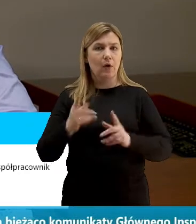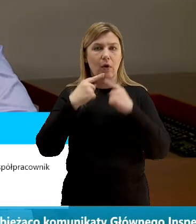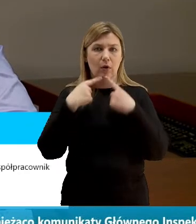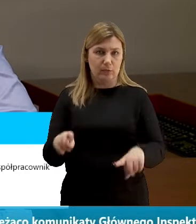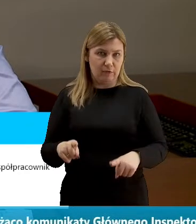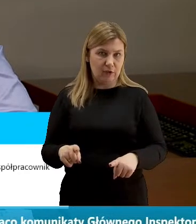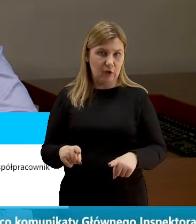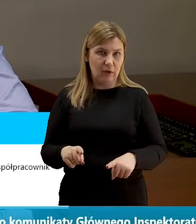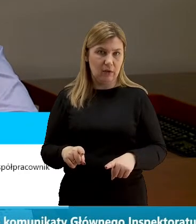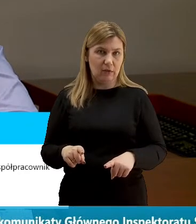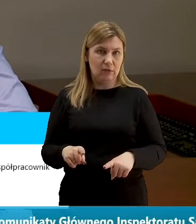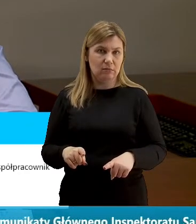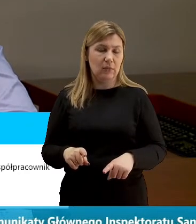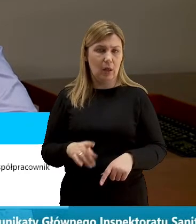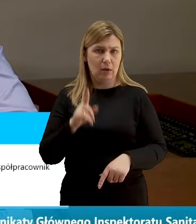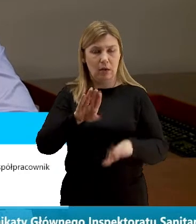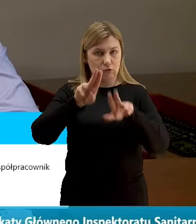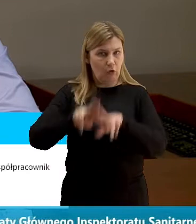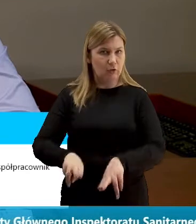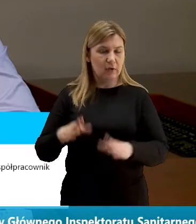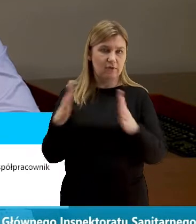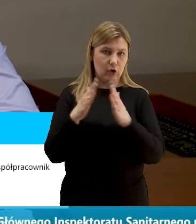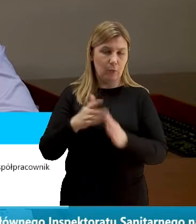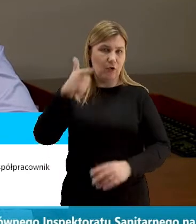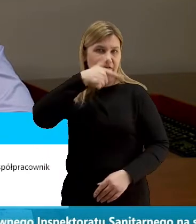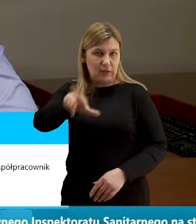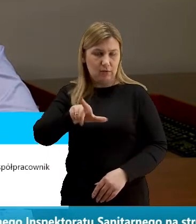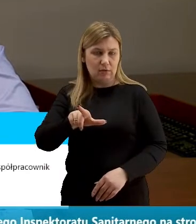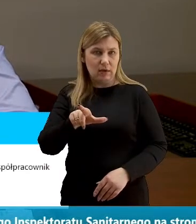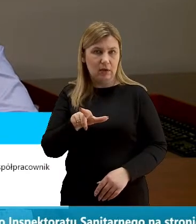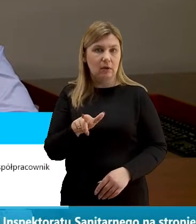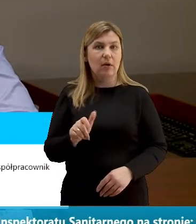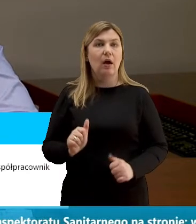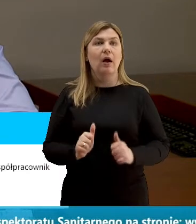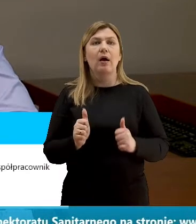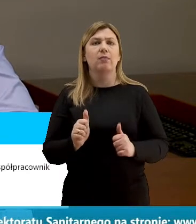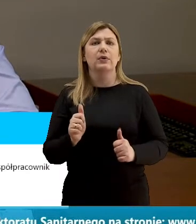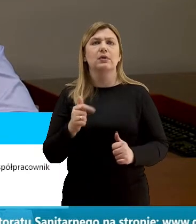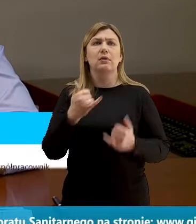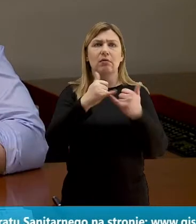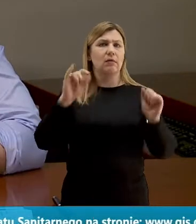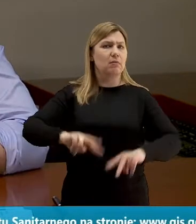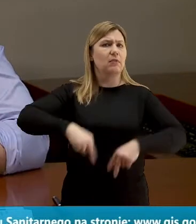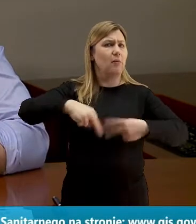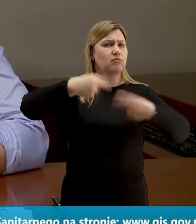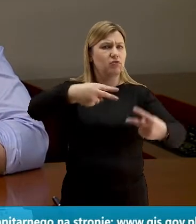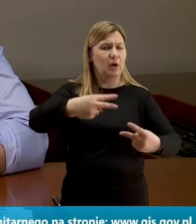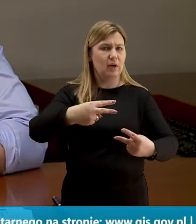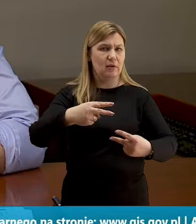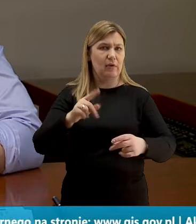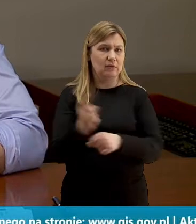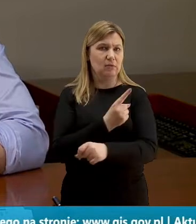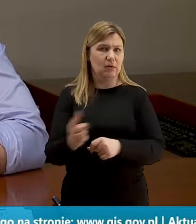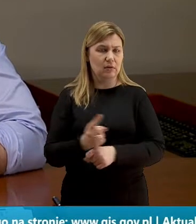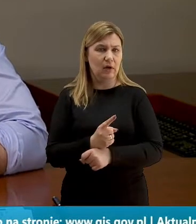pozostać w domu przez dwa tygodnie, aby nie narażać innych na ryzyko. Natomiast jeżeli